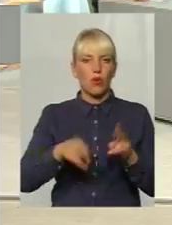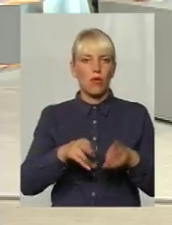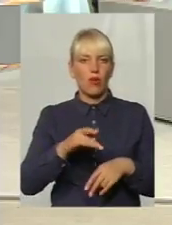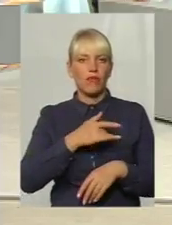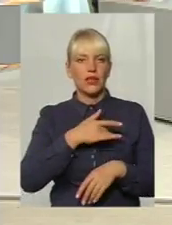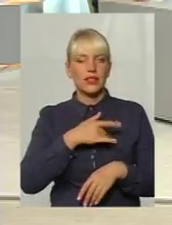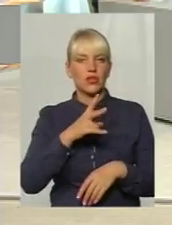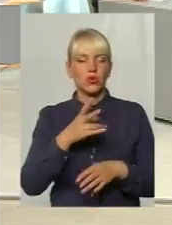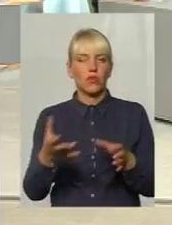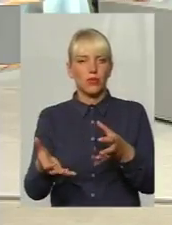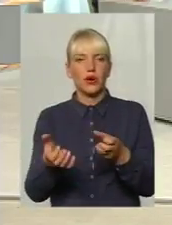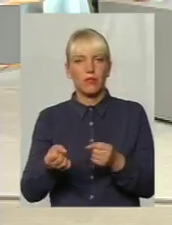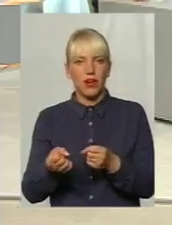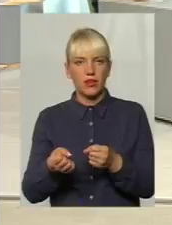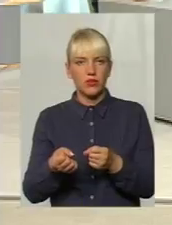приймають